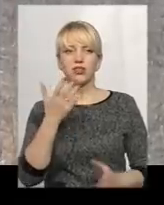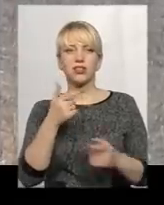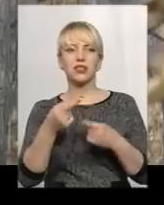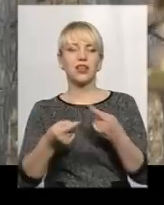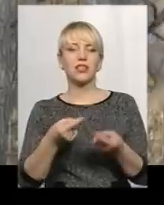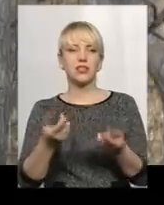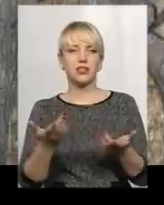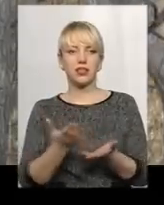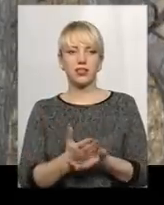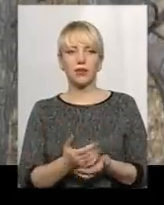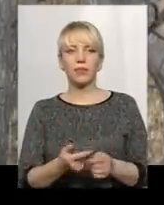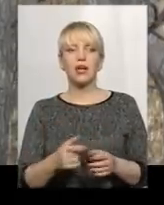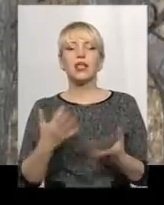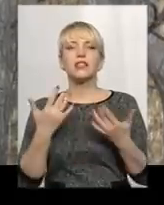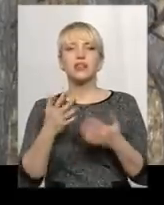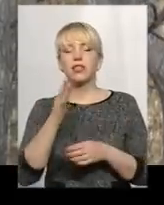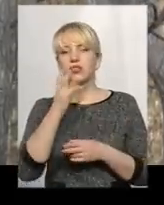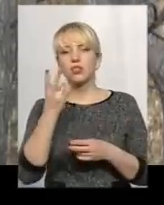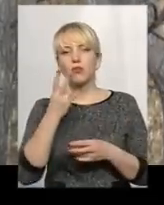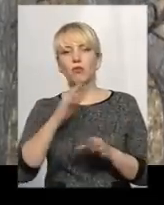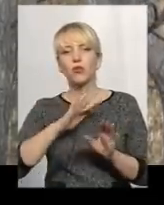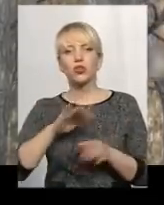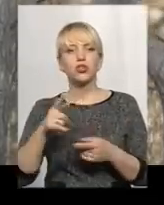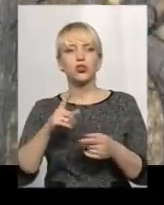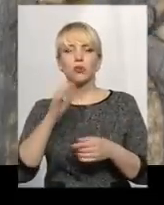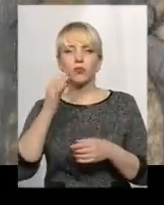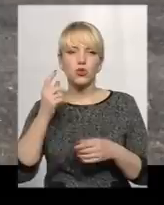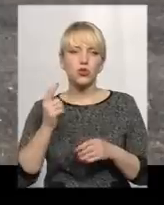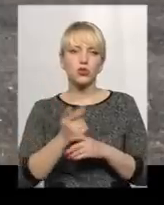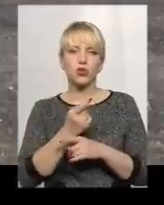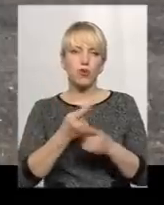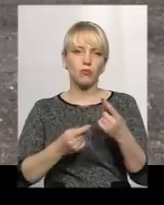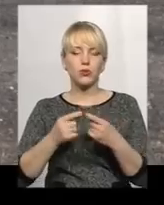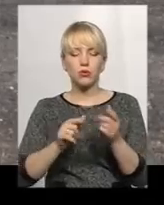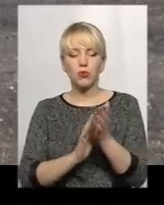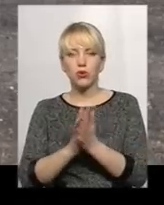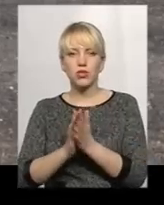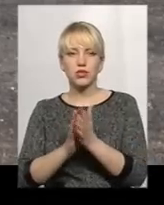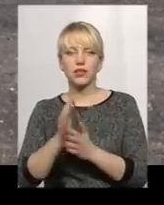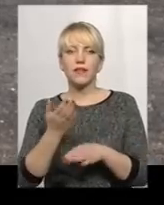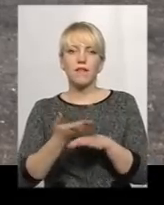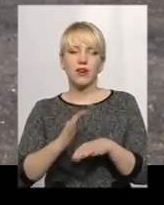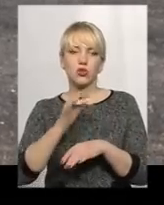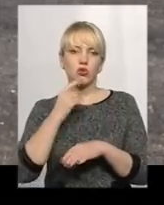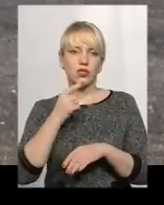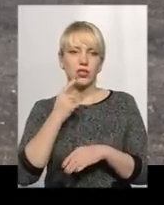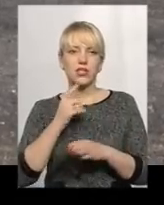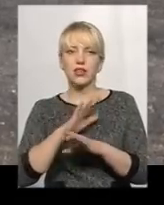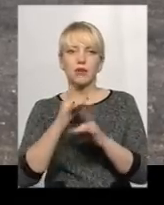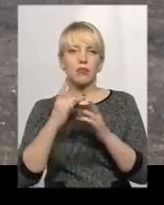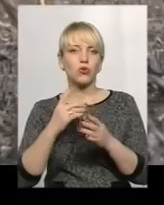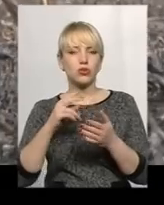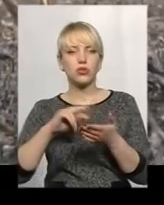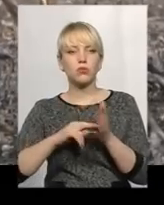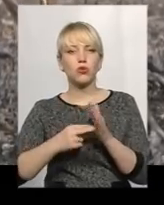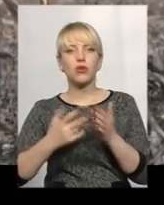зробилися. Скільки часу має пройти, аби її знову облюбували унікальні види рослин, сказати важко. Та й не просто спрогнозувати,